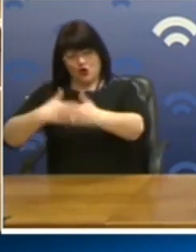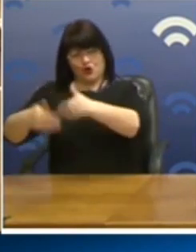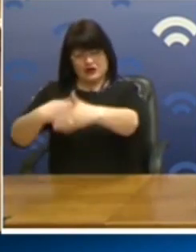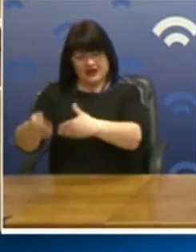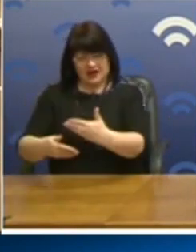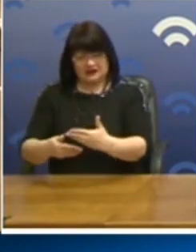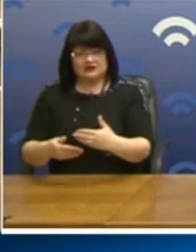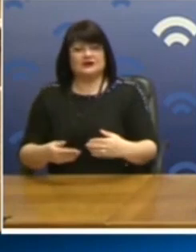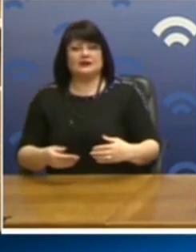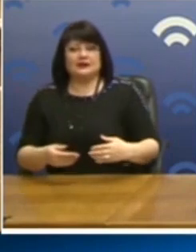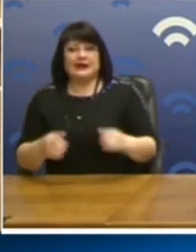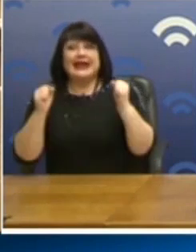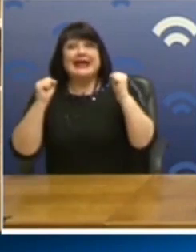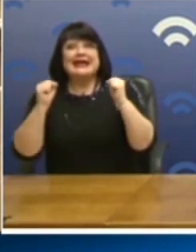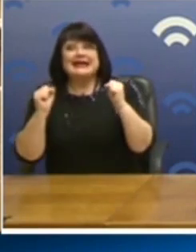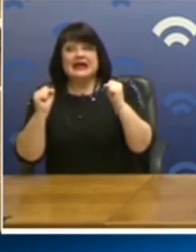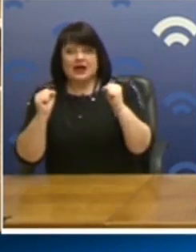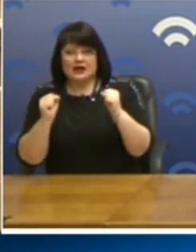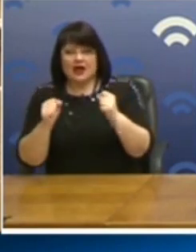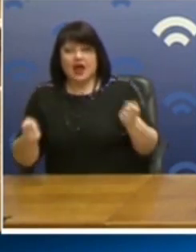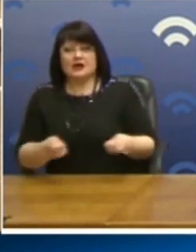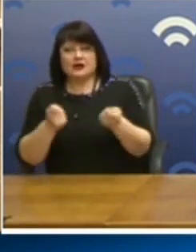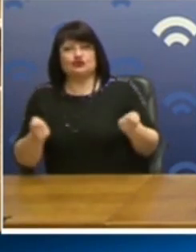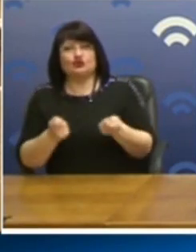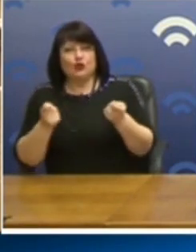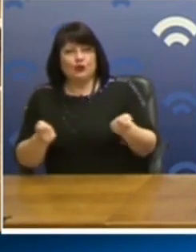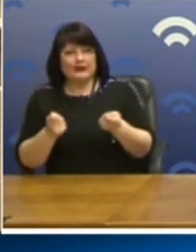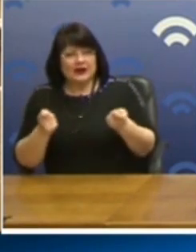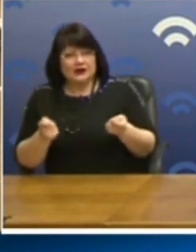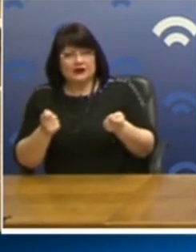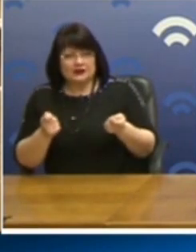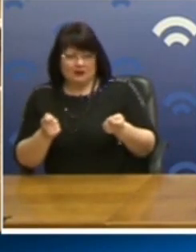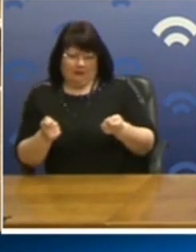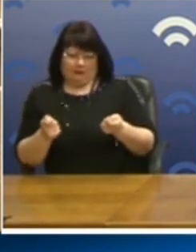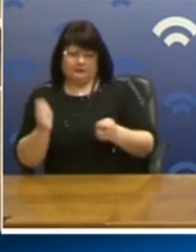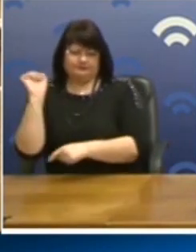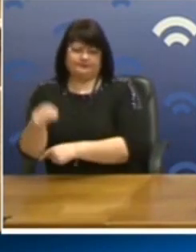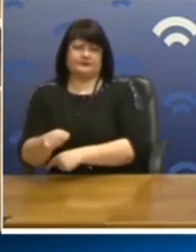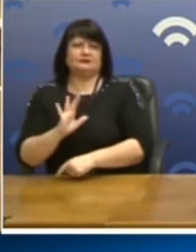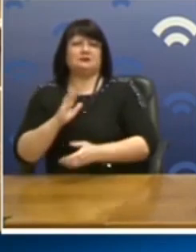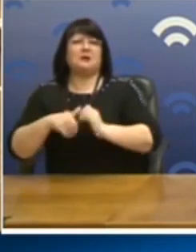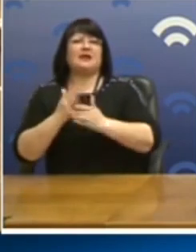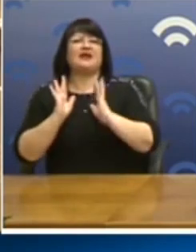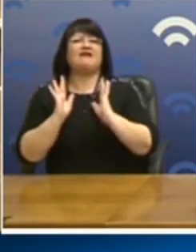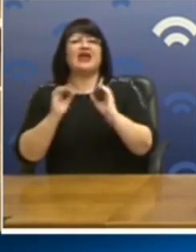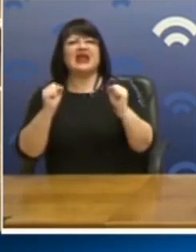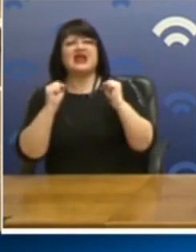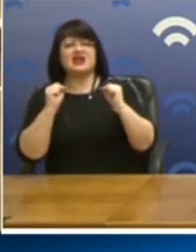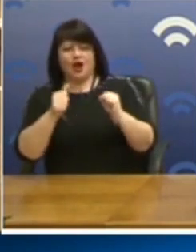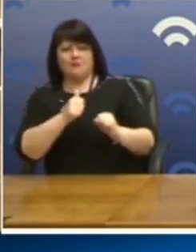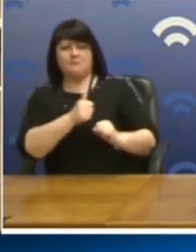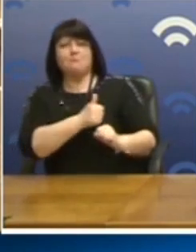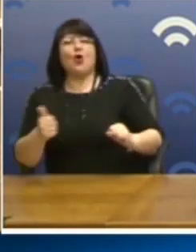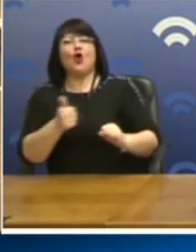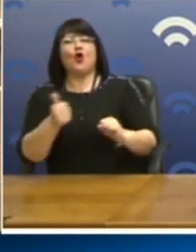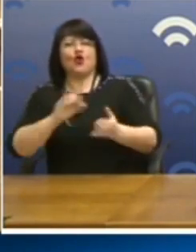υγεία των εργαζομένων θυσιάζεται μπροστά στα κέρδη των μονοπωλίων στον χώρο της υγείας με αποτέλεσμα